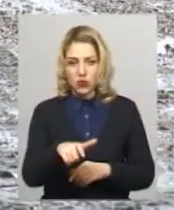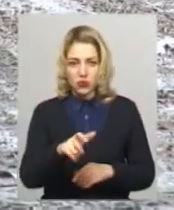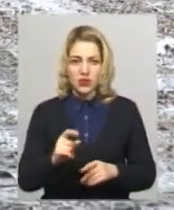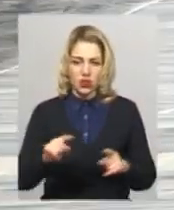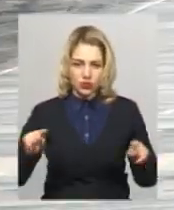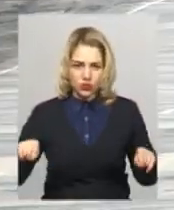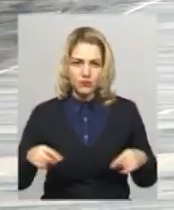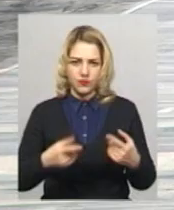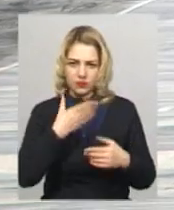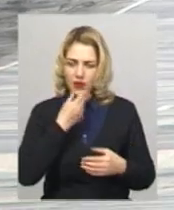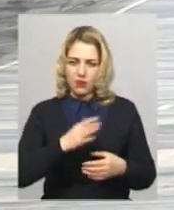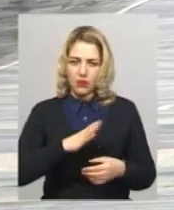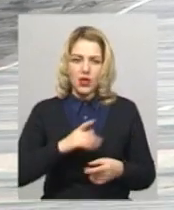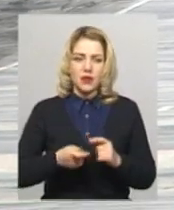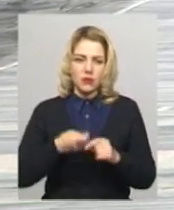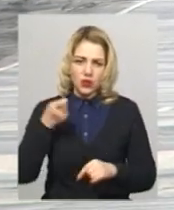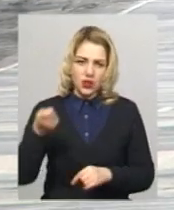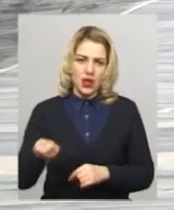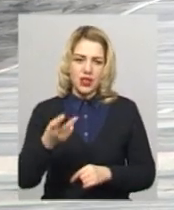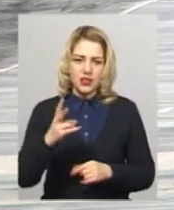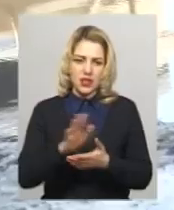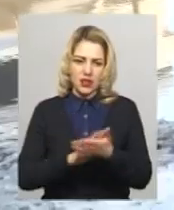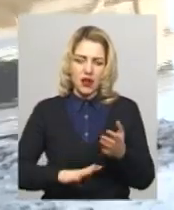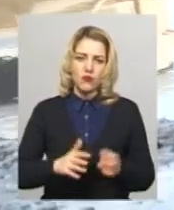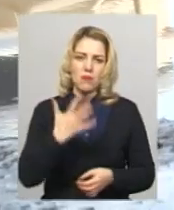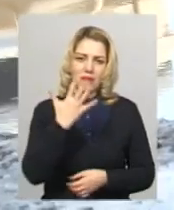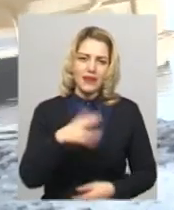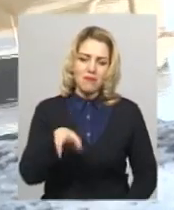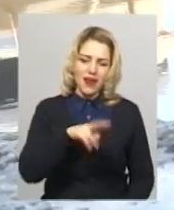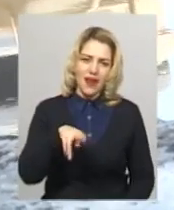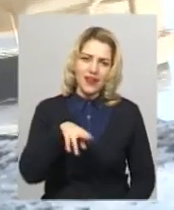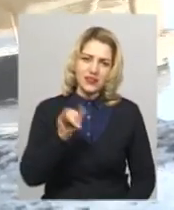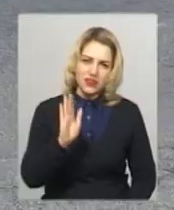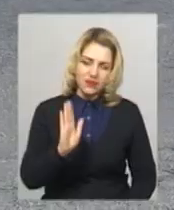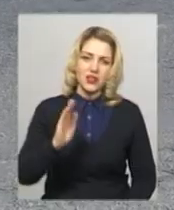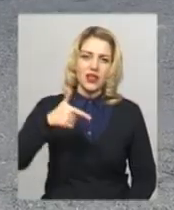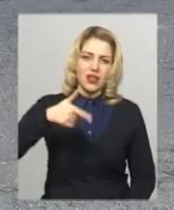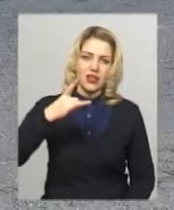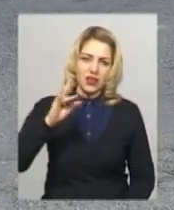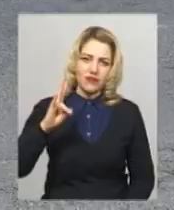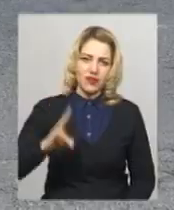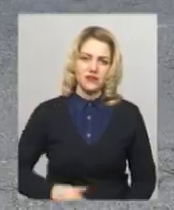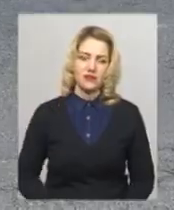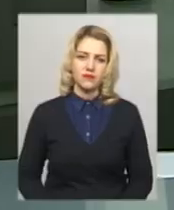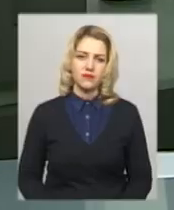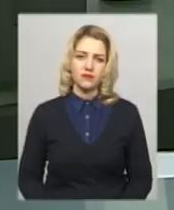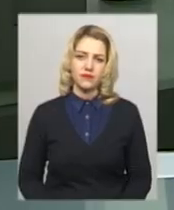стану, обласна служба автодоріг подала заявку на суму 5 мільярдів гривень. Михайло Жила, Дем'ян Цегольник, новини Поділяцентр.